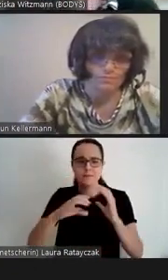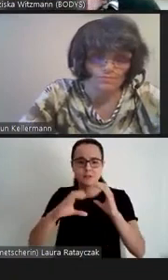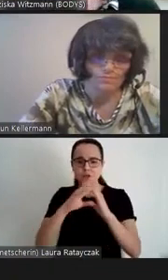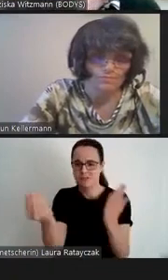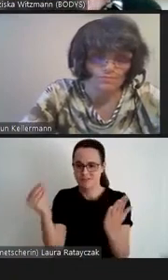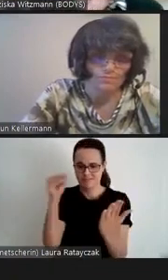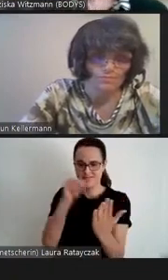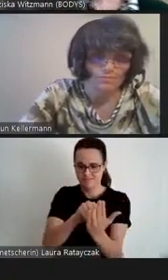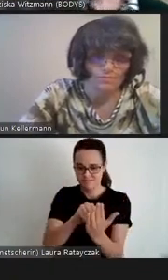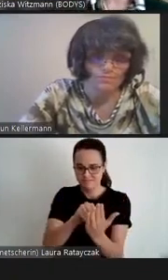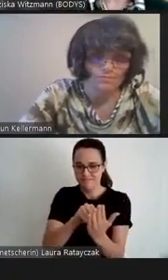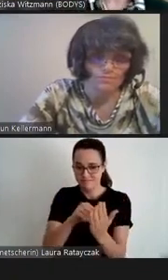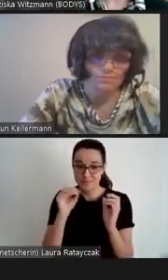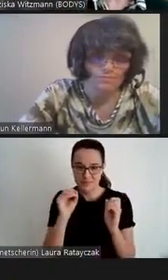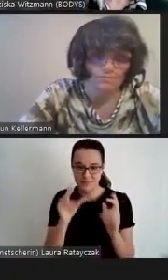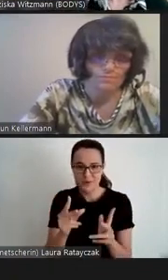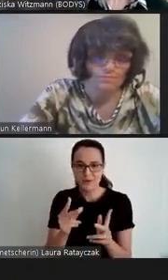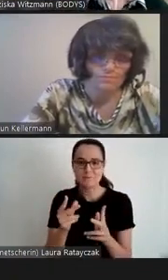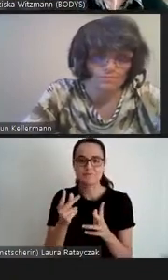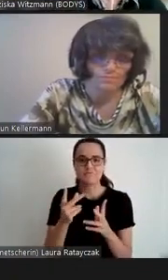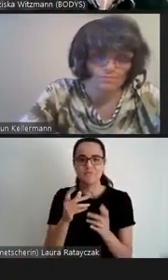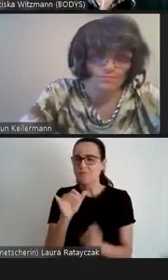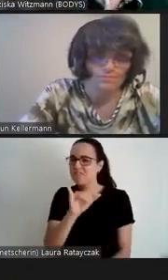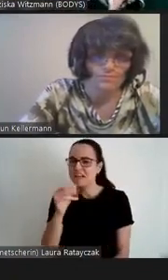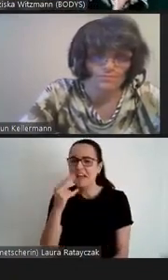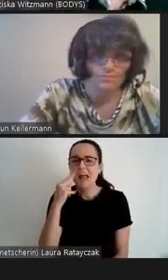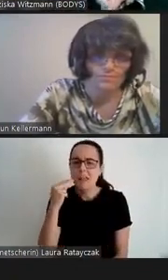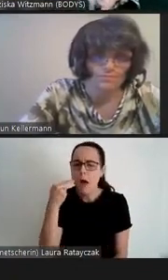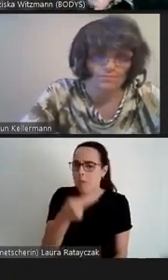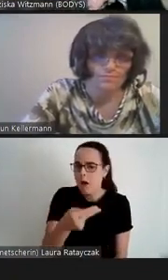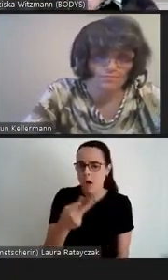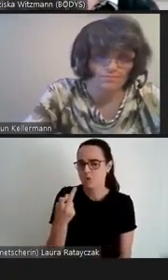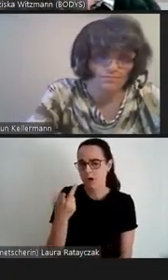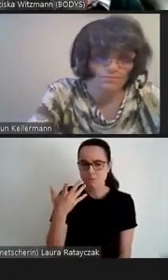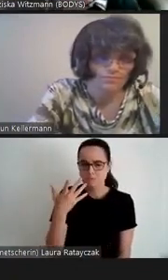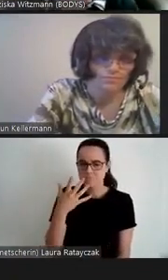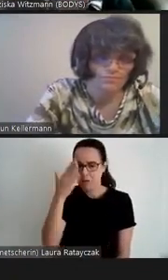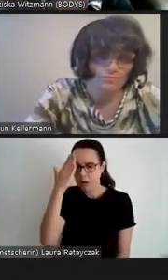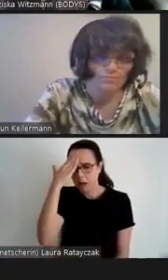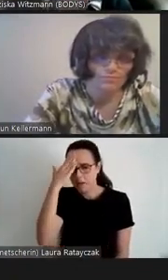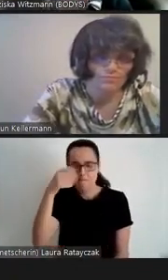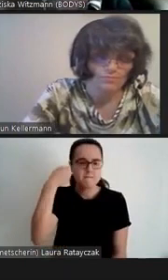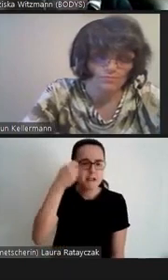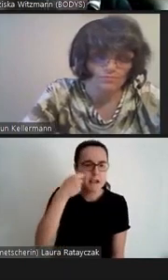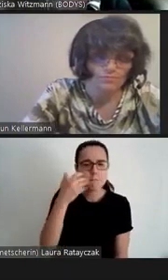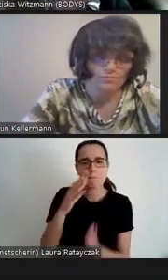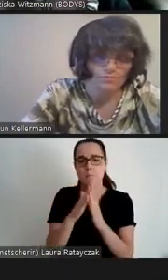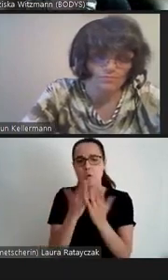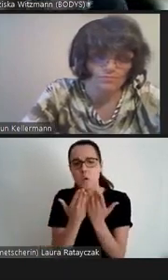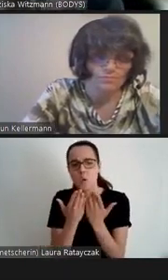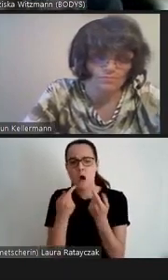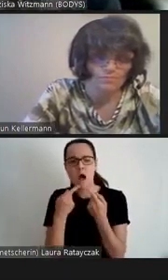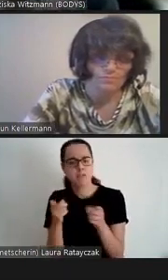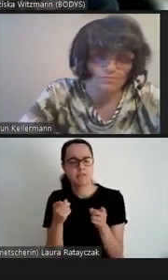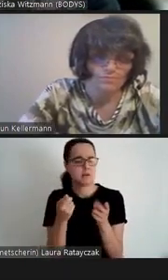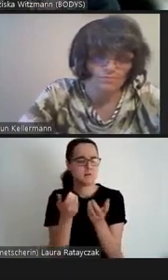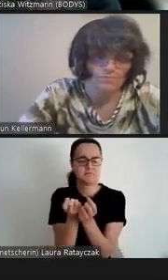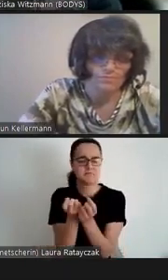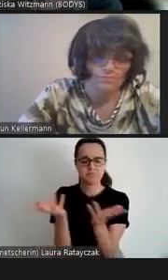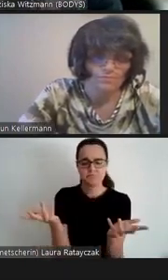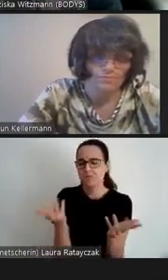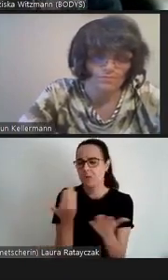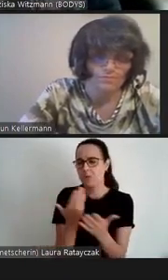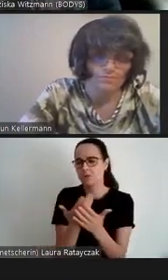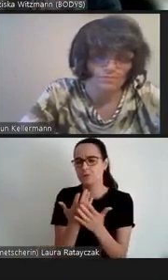den Chat. Welche Filme, Bücher und andere Medien kennen Sie, in denen Sie sagen würden,